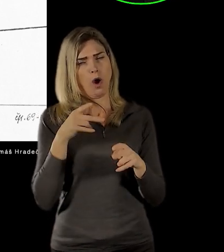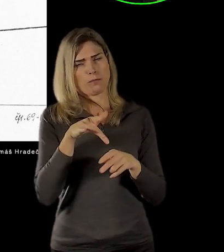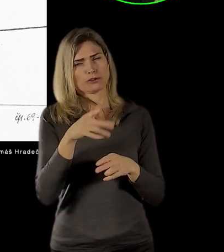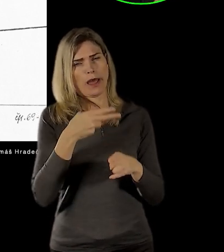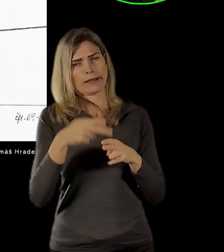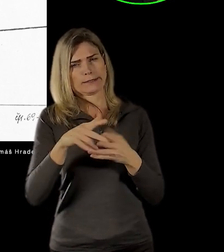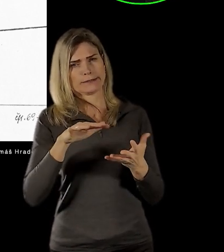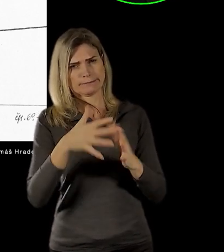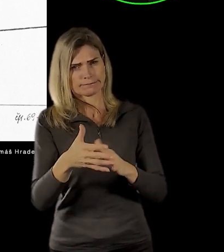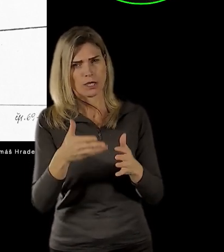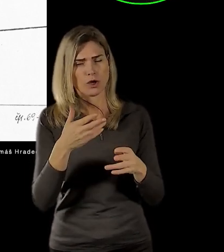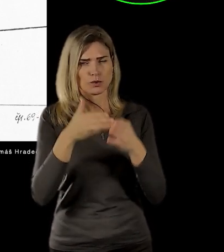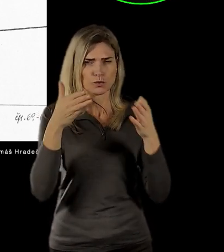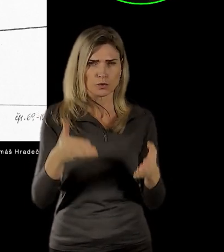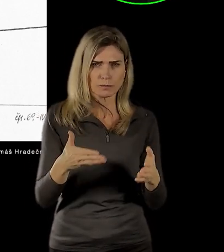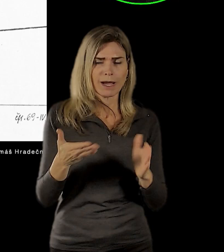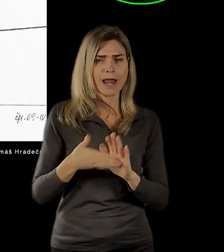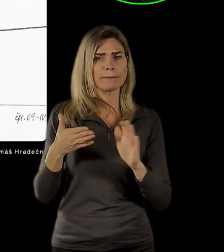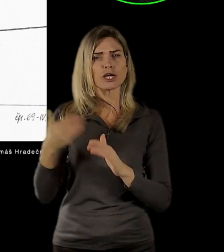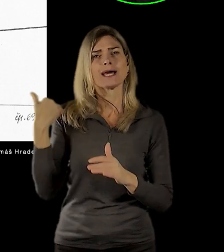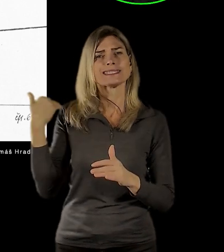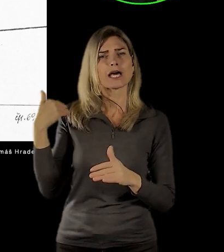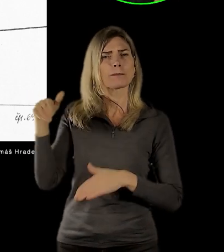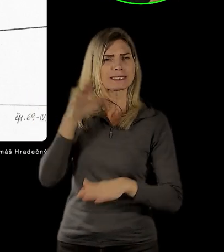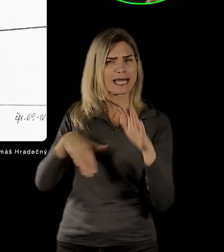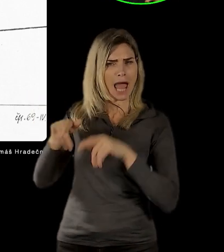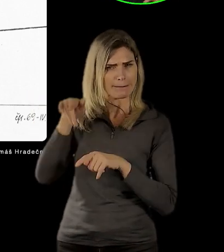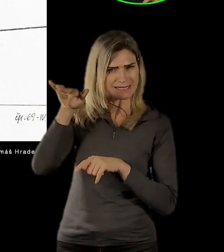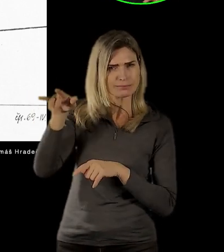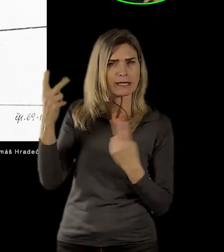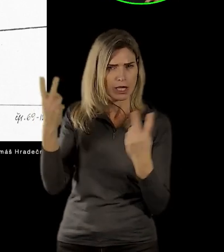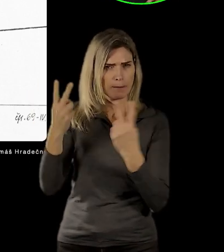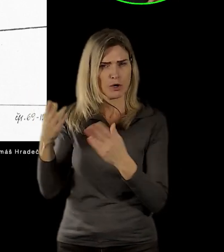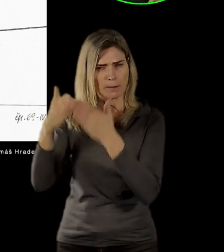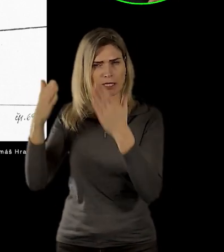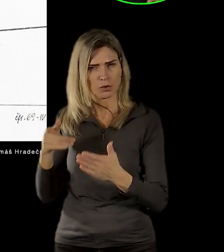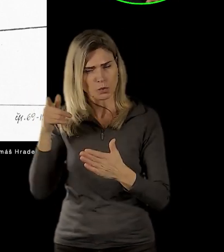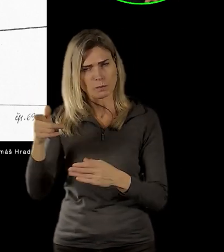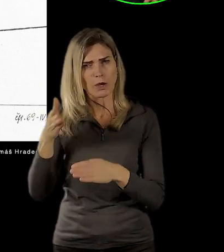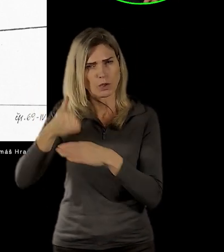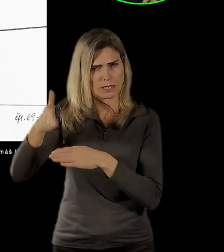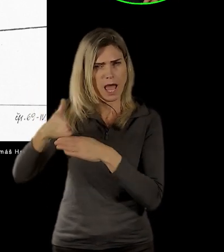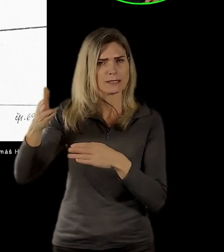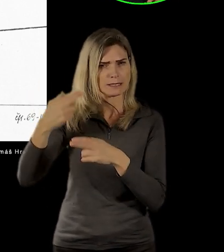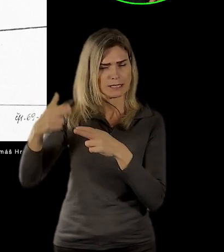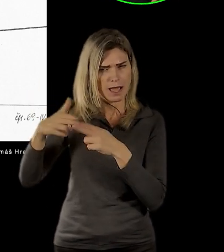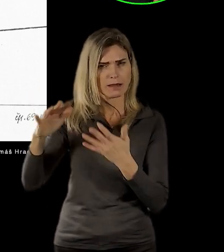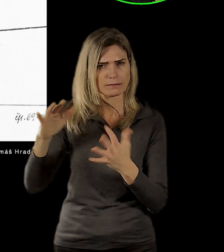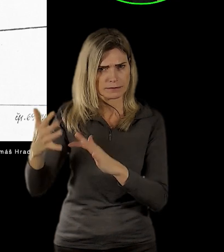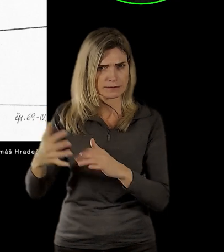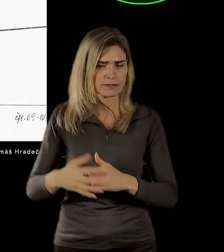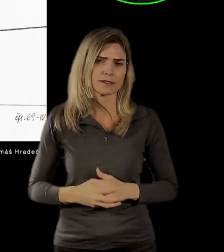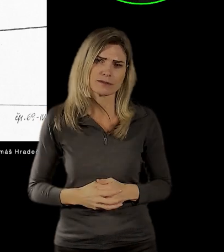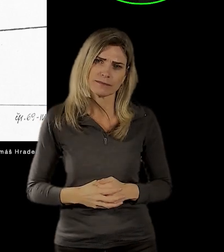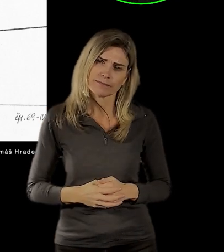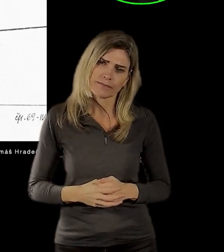regotizace domů na staroměstském náměstí. V tomto případě se jednalo o návrat